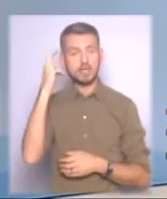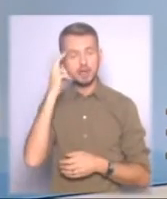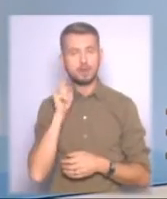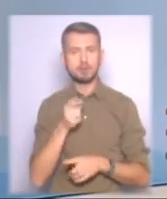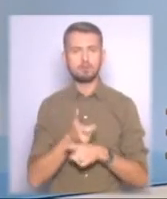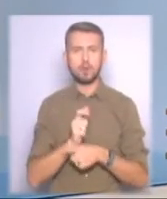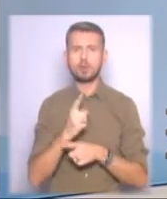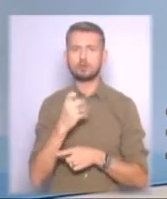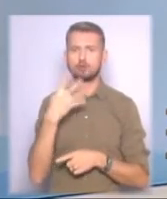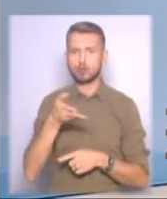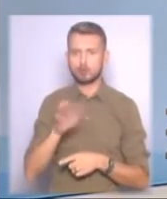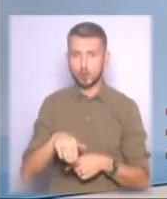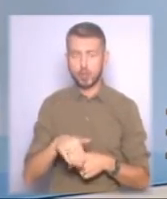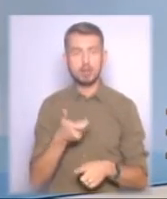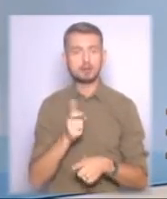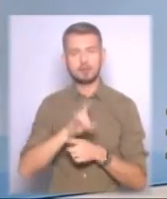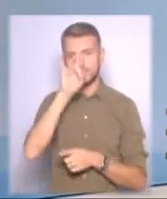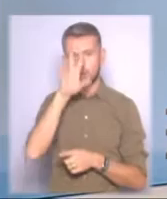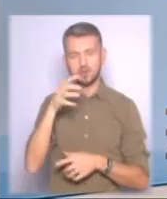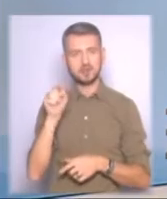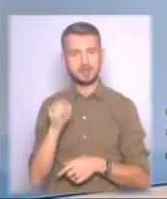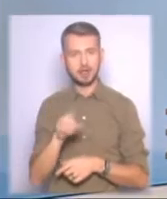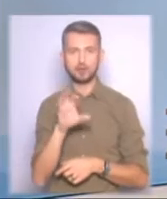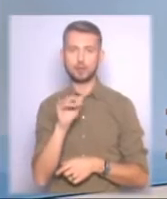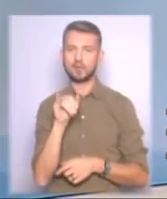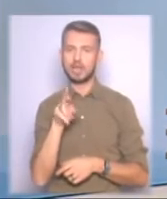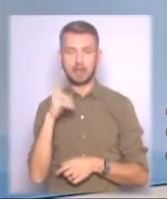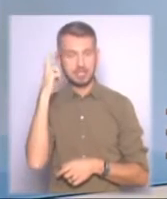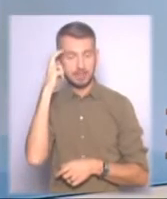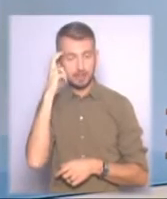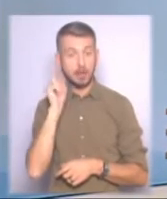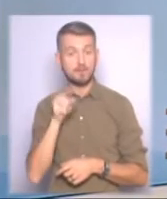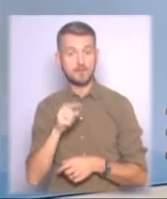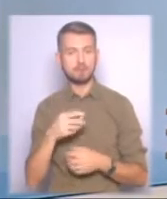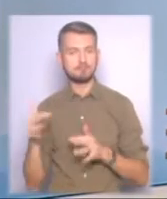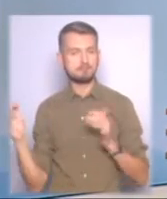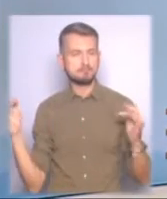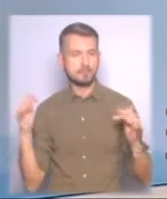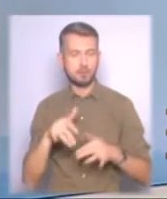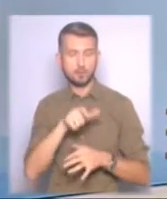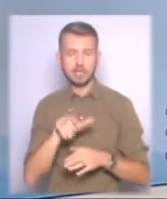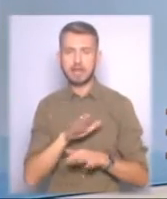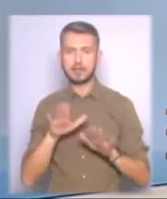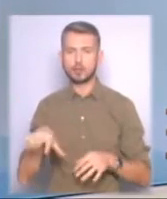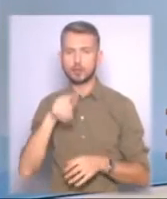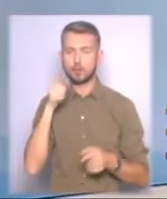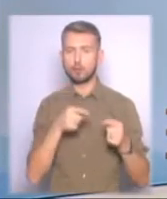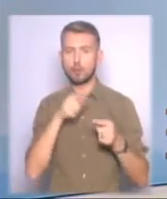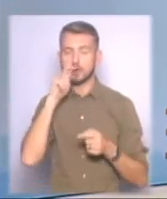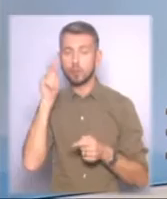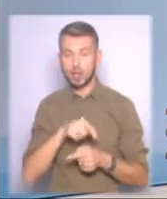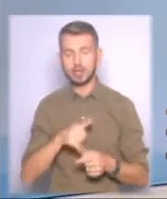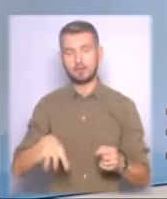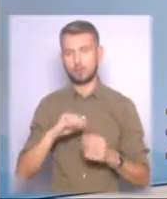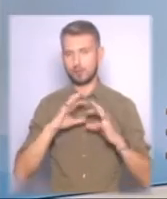понад 140. І чи не найвідоміший з них – Софія Київська. Він приваблює відвідувачів не тільки з усіх куточків України, а цілого